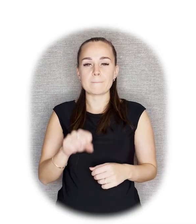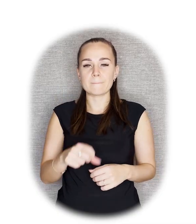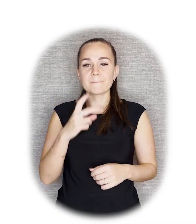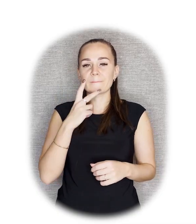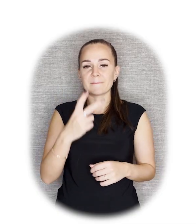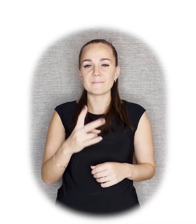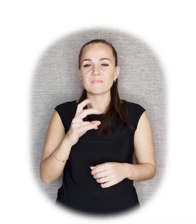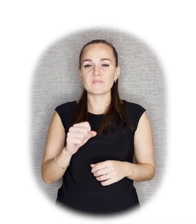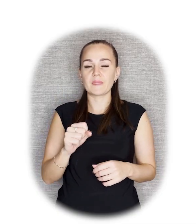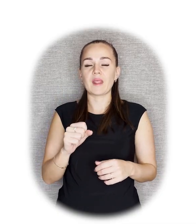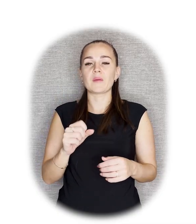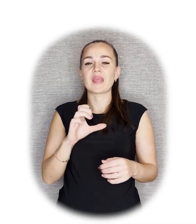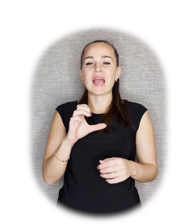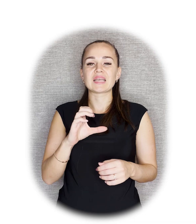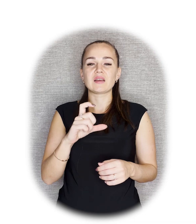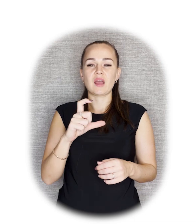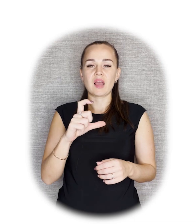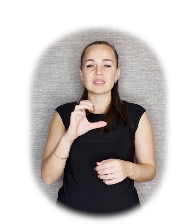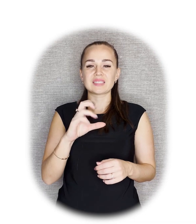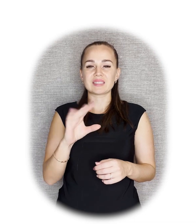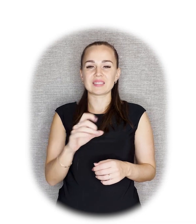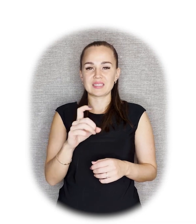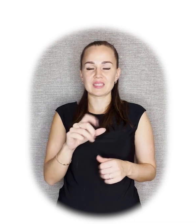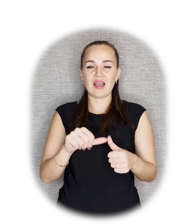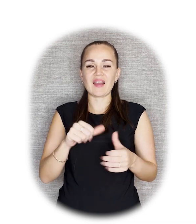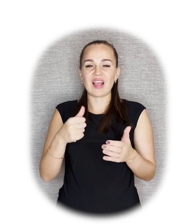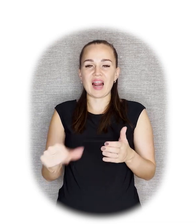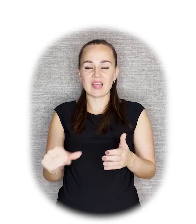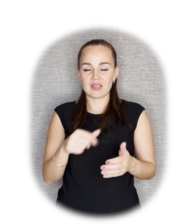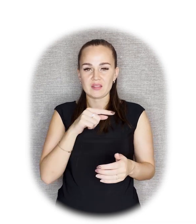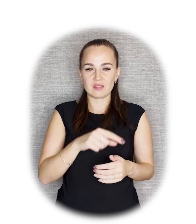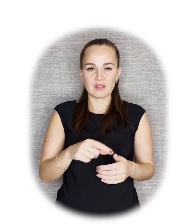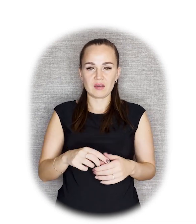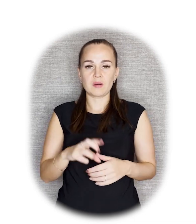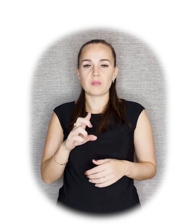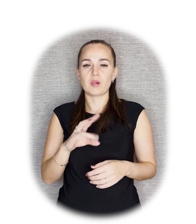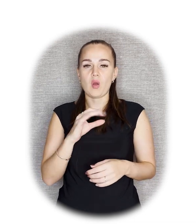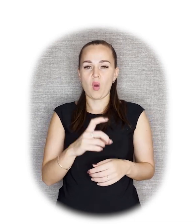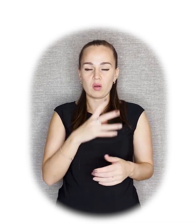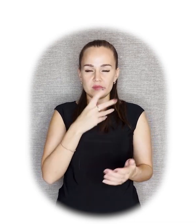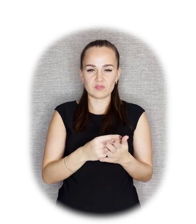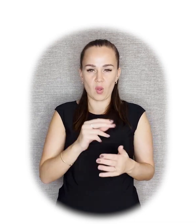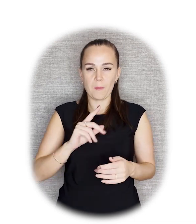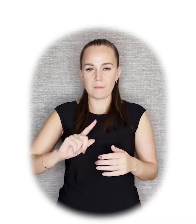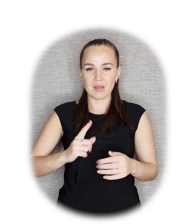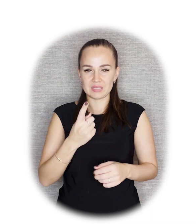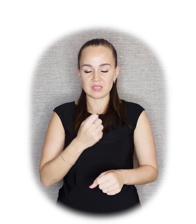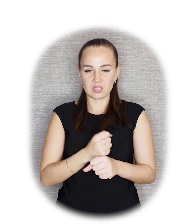можем посмотреть на эскиз в глине, который в своей мастерской сделал блох во время работы над памятником.